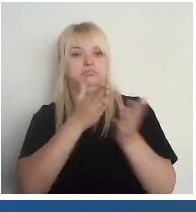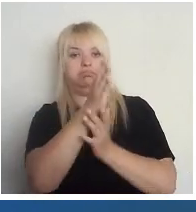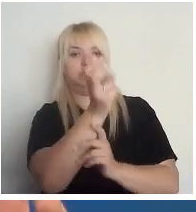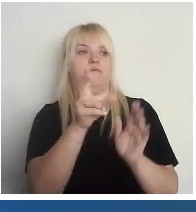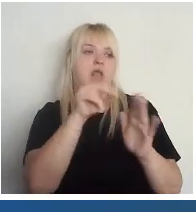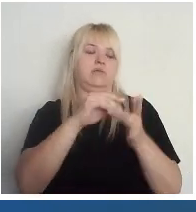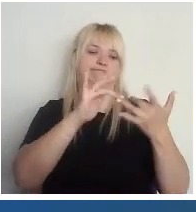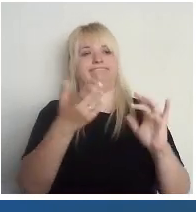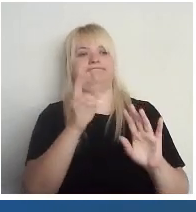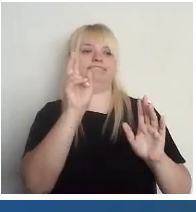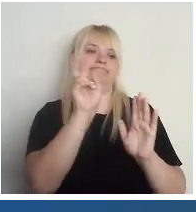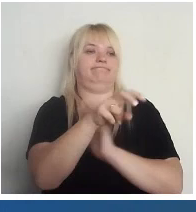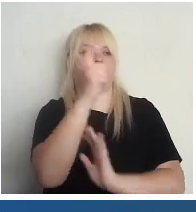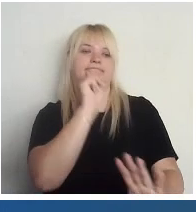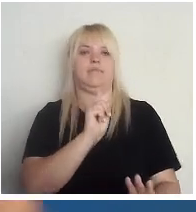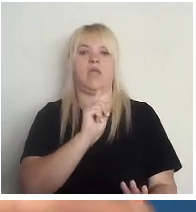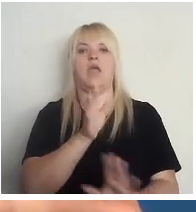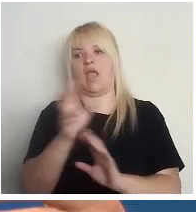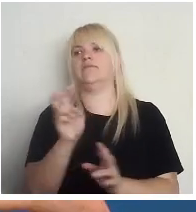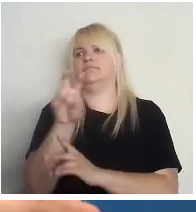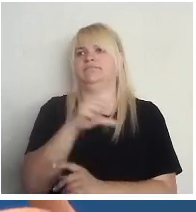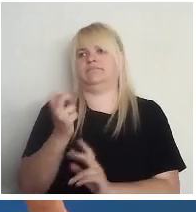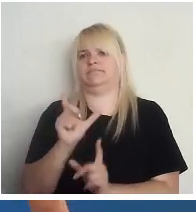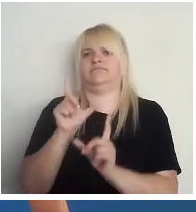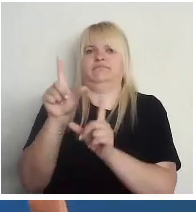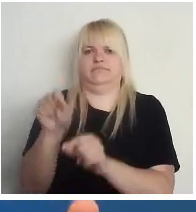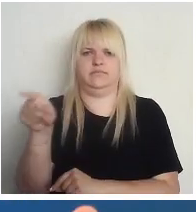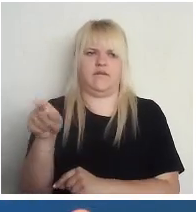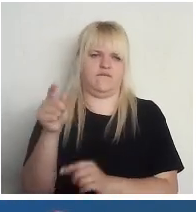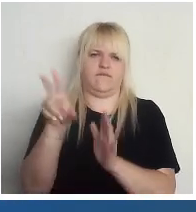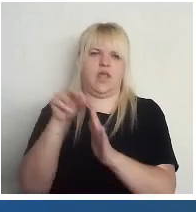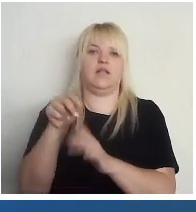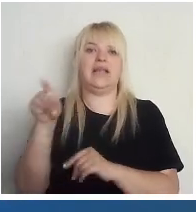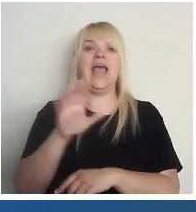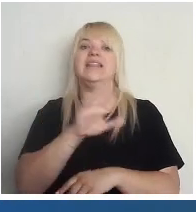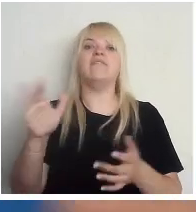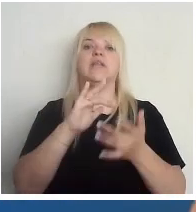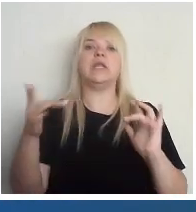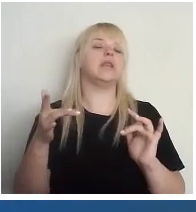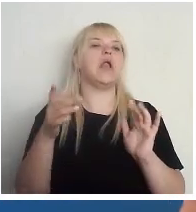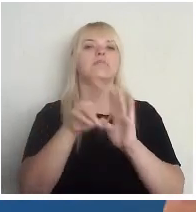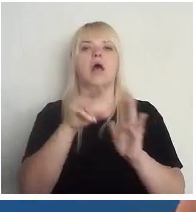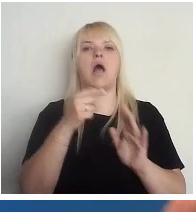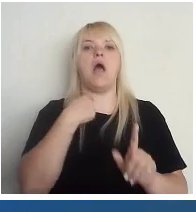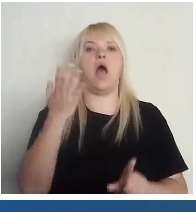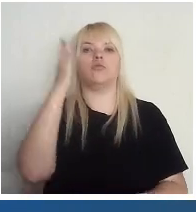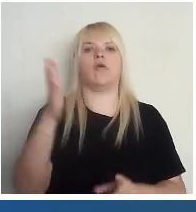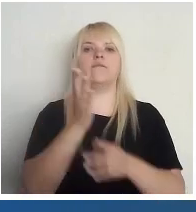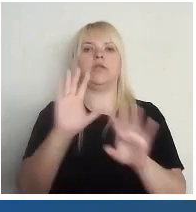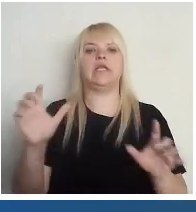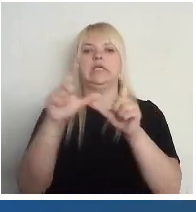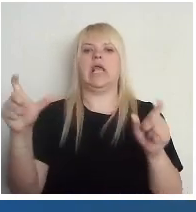vēlēt. Tikai tāpēc, mēs gribam elektroniskās balsošanu, nozīmē viss, nekāda vēlēšana ieceļa, kas tāds